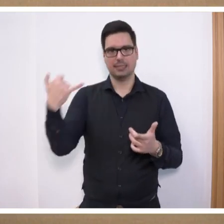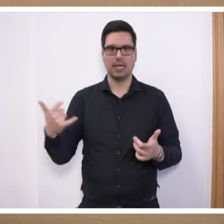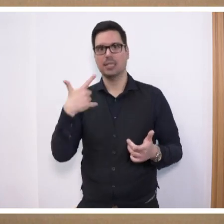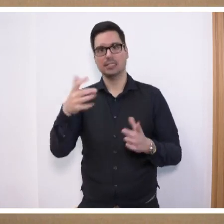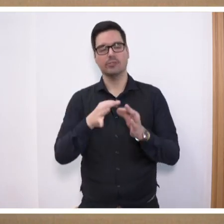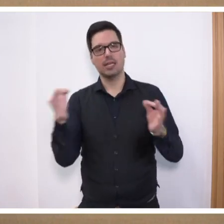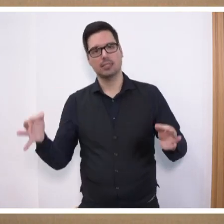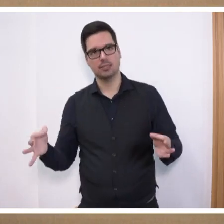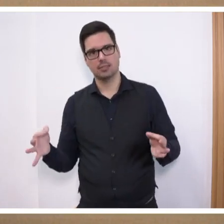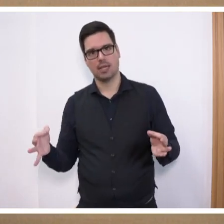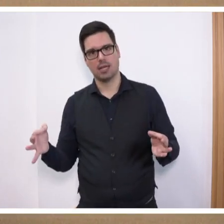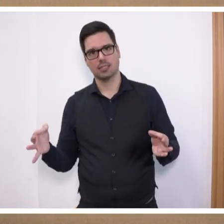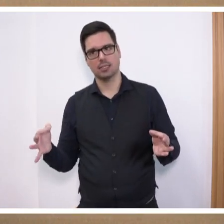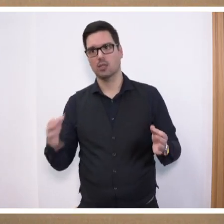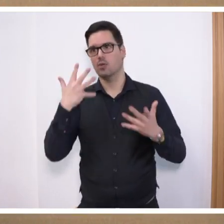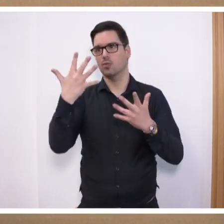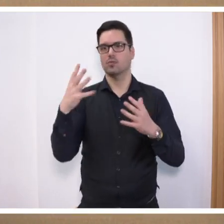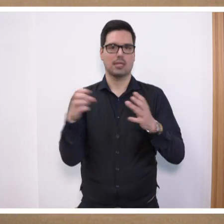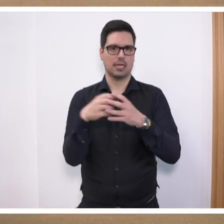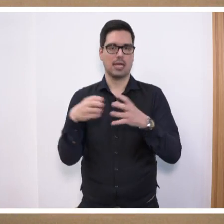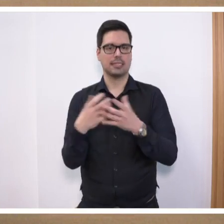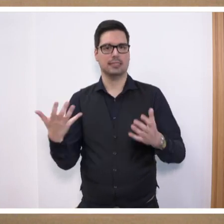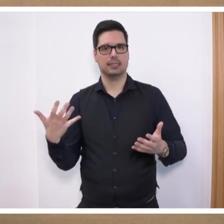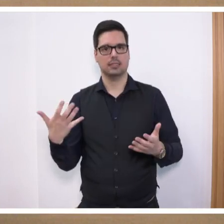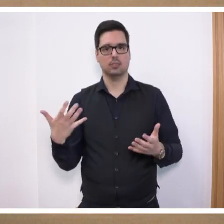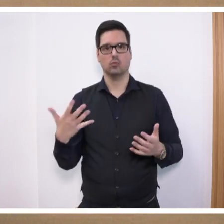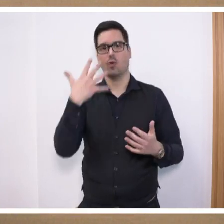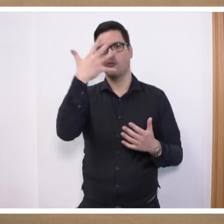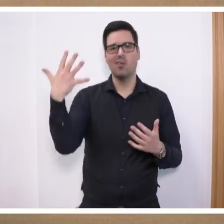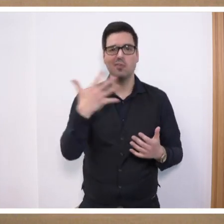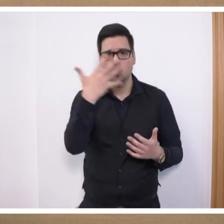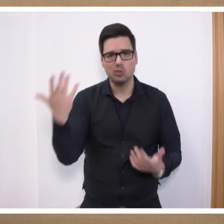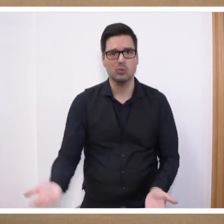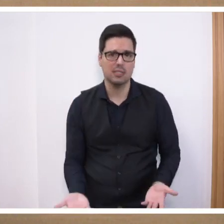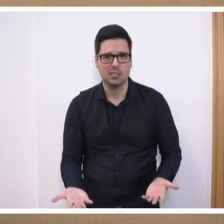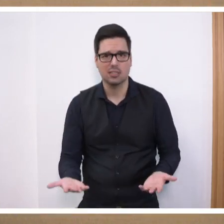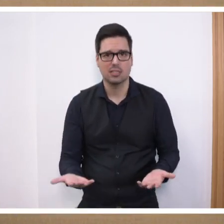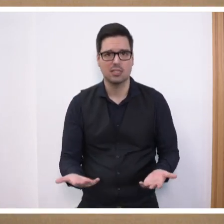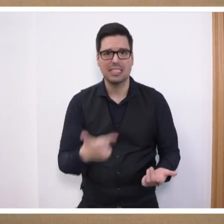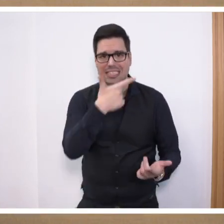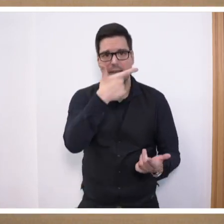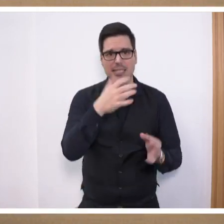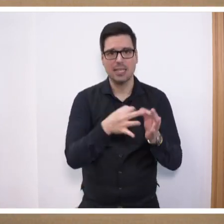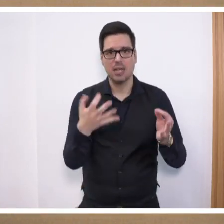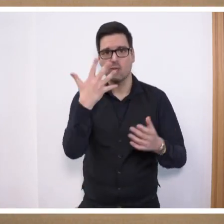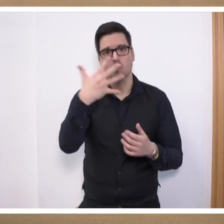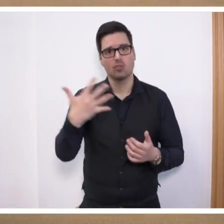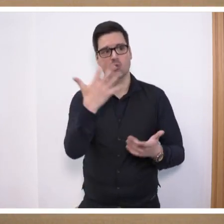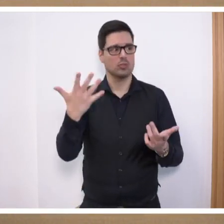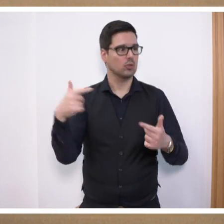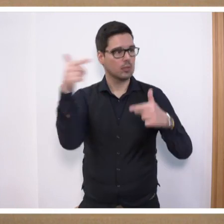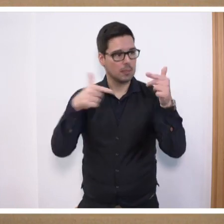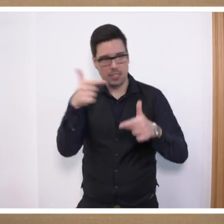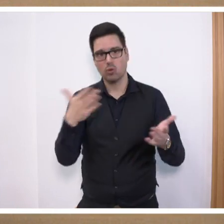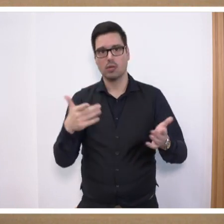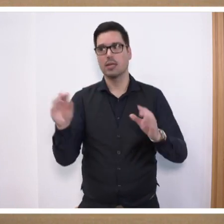Tagen in der fünften Klasse haben die Kinder nur noch fünf Stunden. Und es gibt Probleme mit der Betreuung.